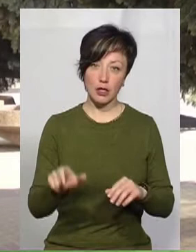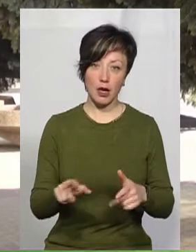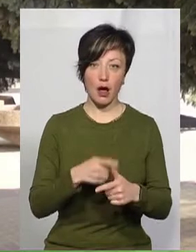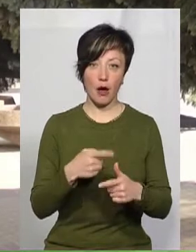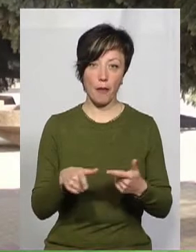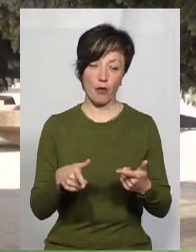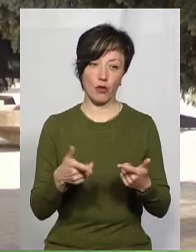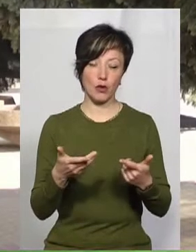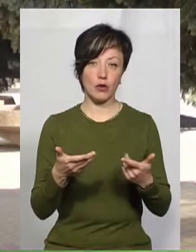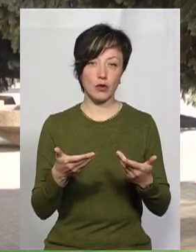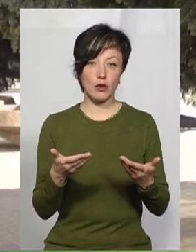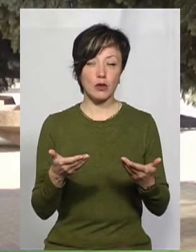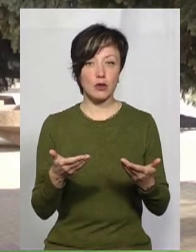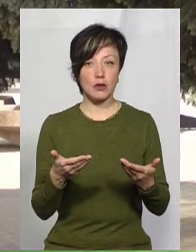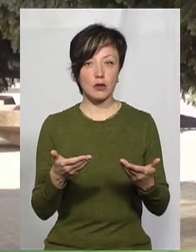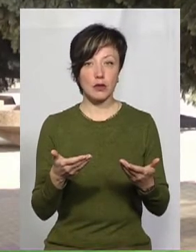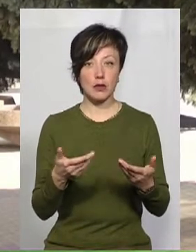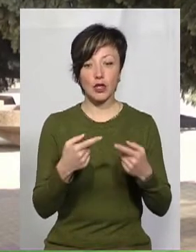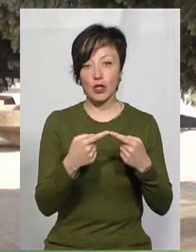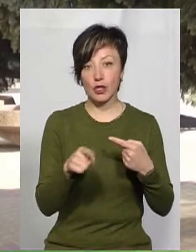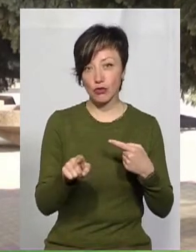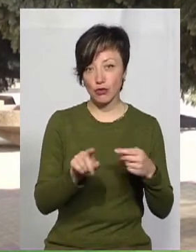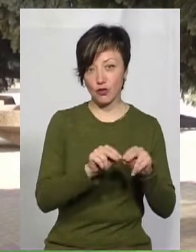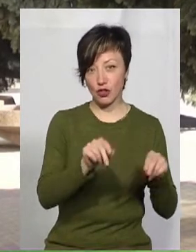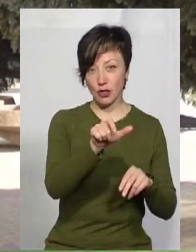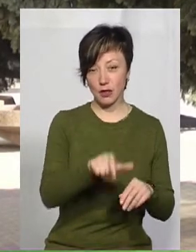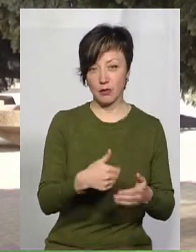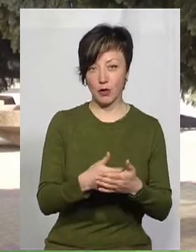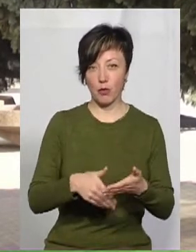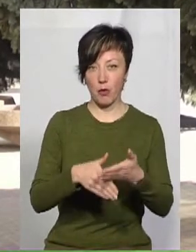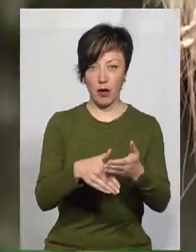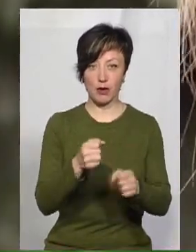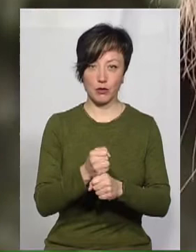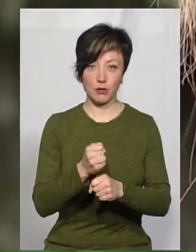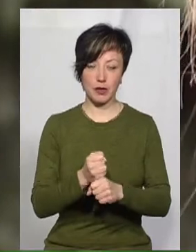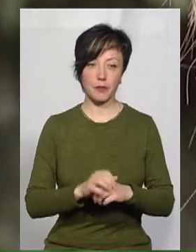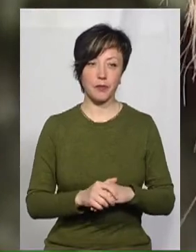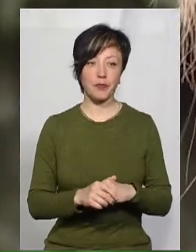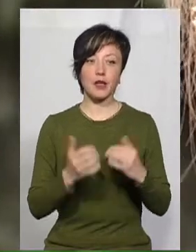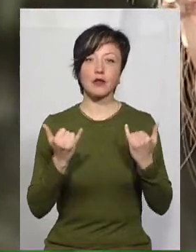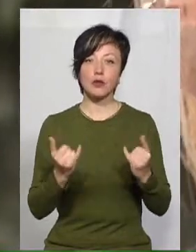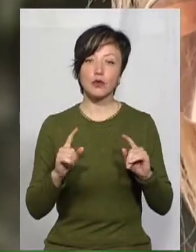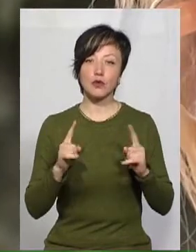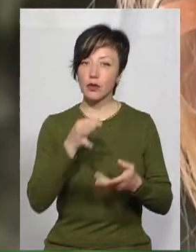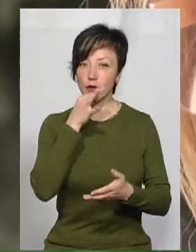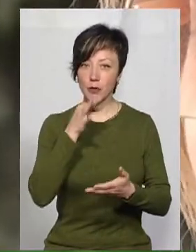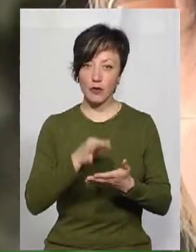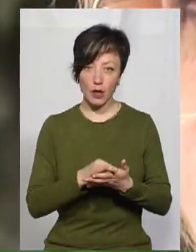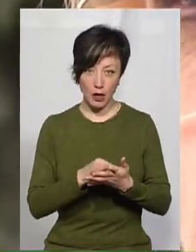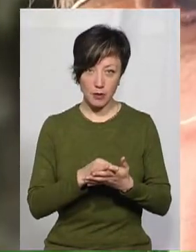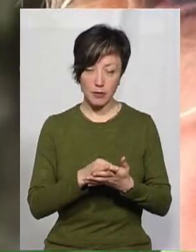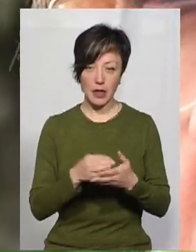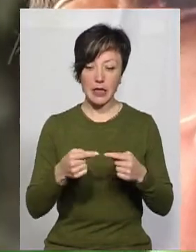помічника у вигляді іншого учителя, який допомагає йому це зробити. Сьогодні надзвичайно відповідальним